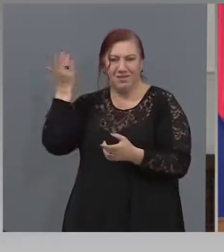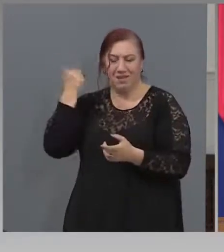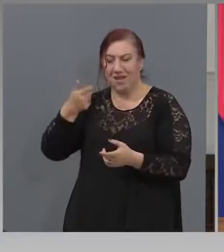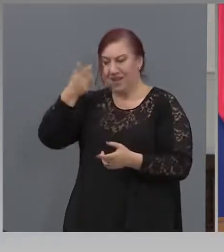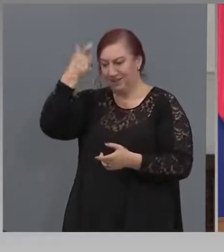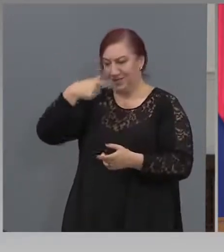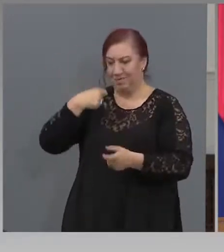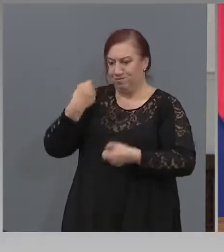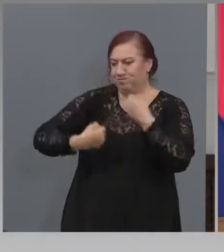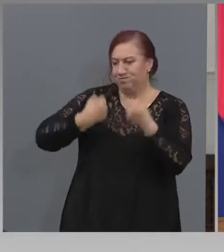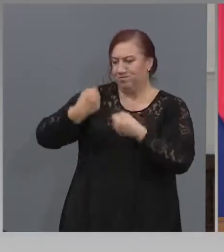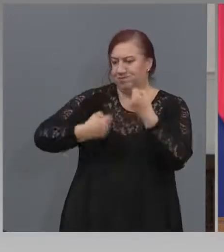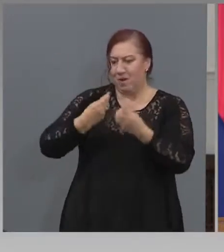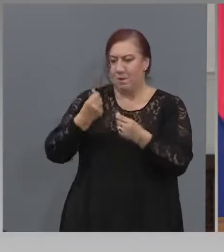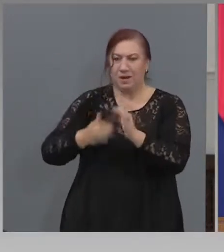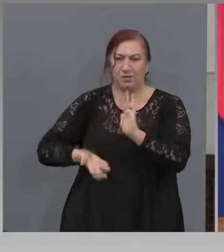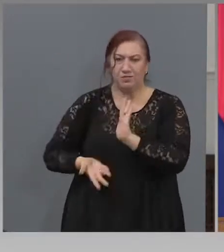парите.